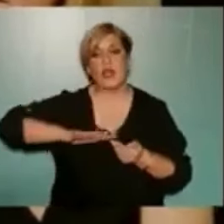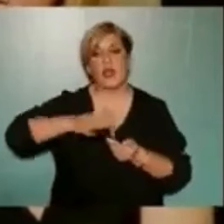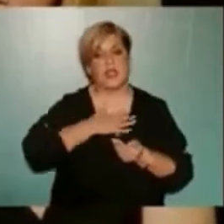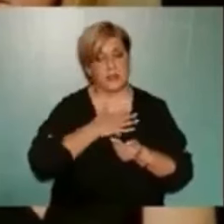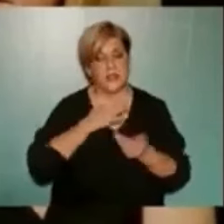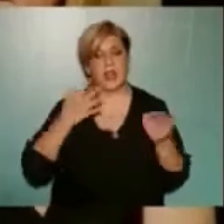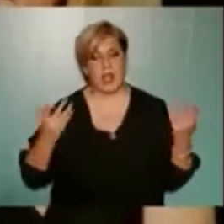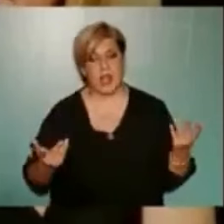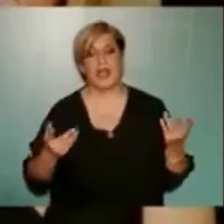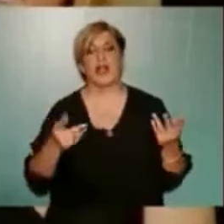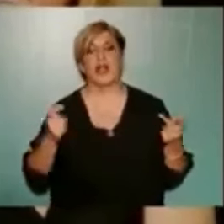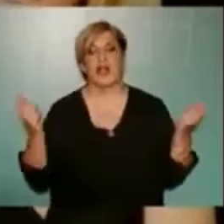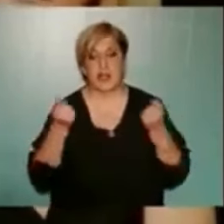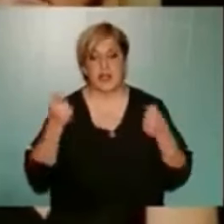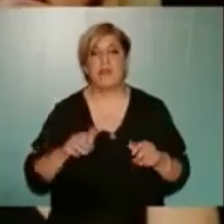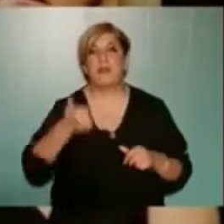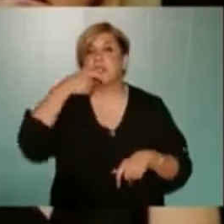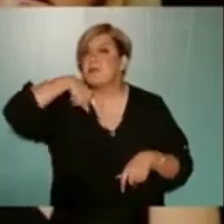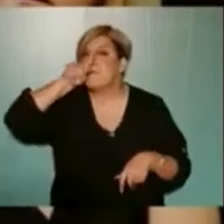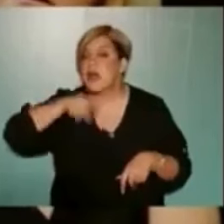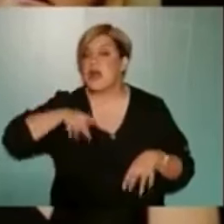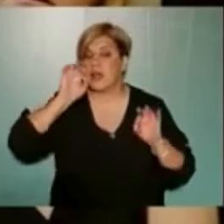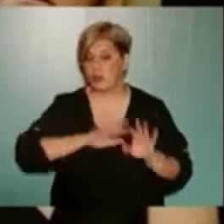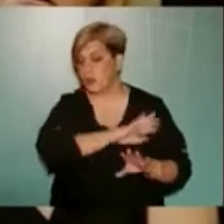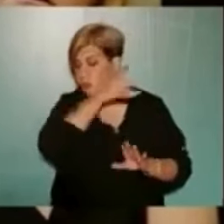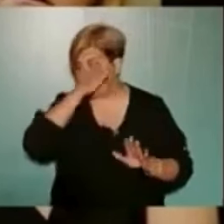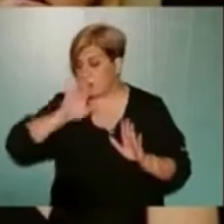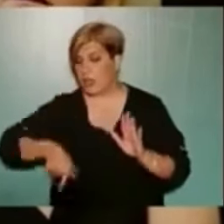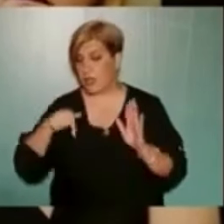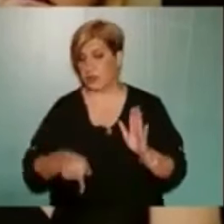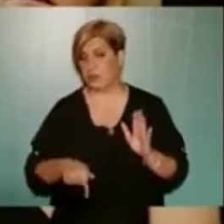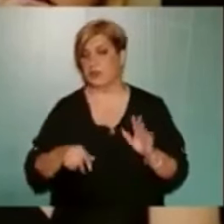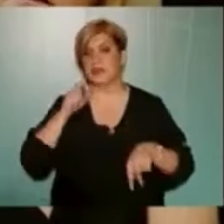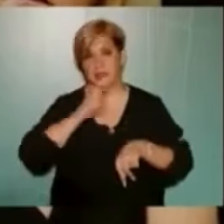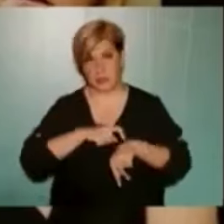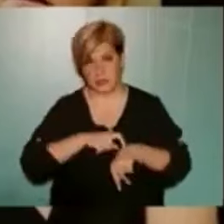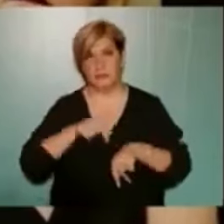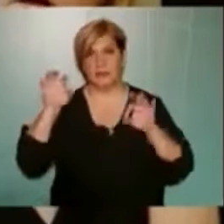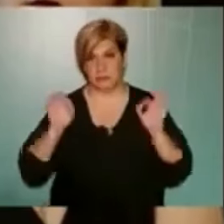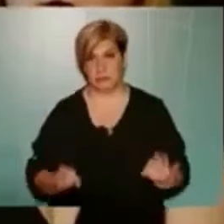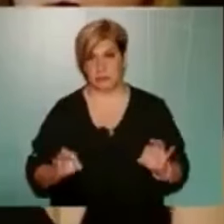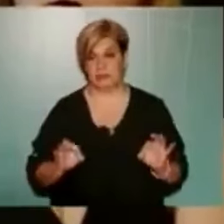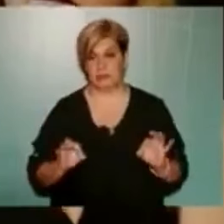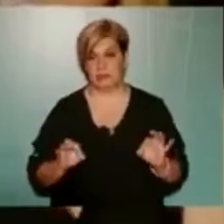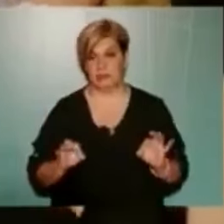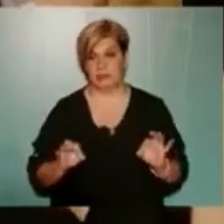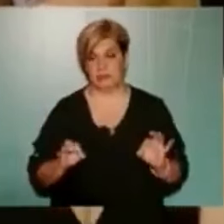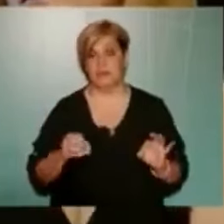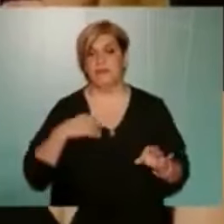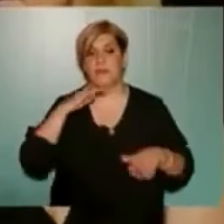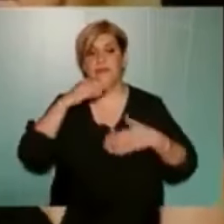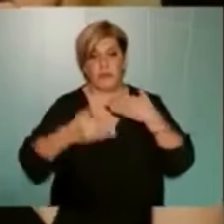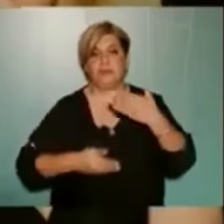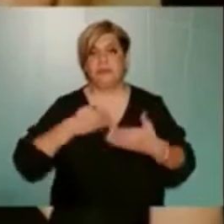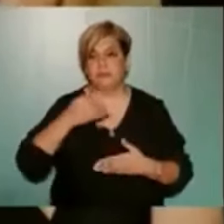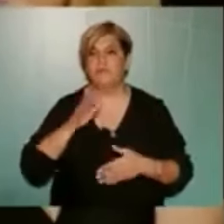αλλά τα κάναμε από τις πρώτες μέρες μέχρι το τέλος ώσπου και σήμερα βρίσκοντας φυσικά και εμείς τα βήματά μας